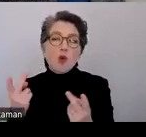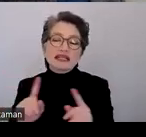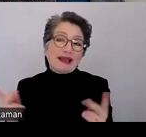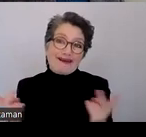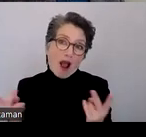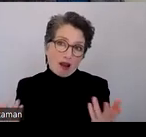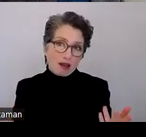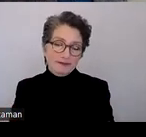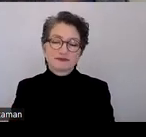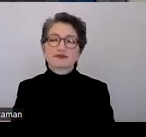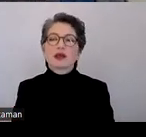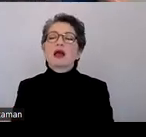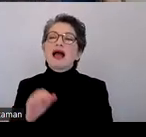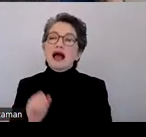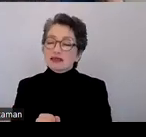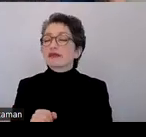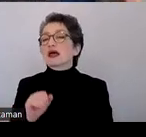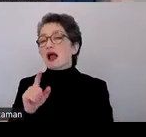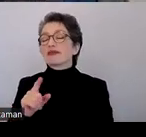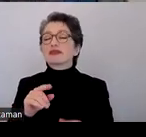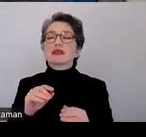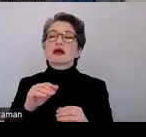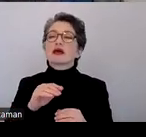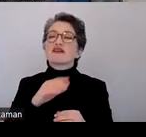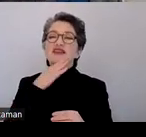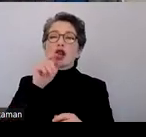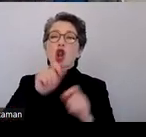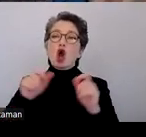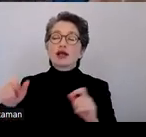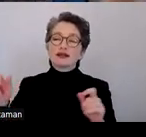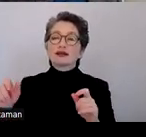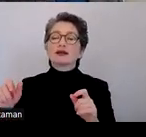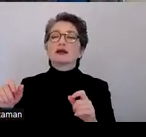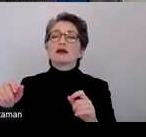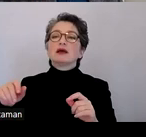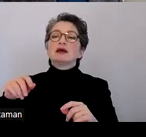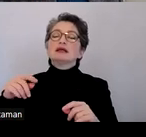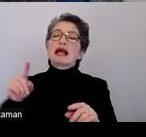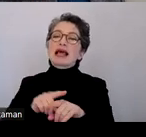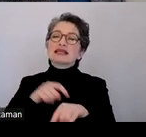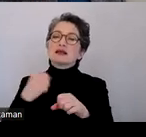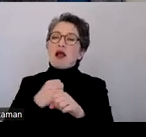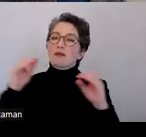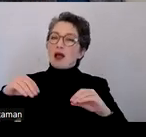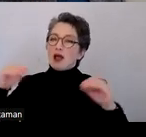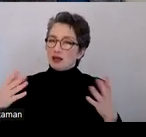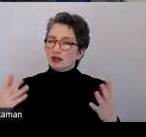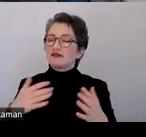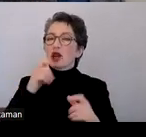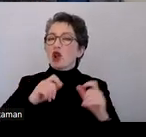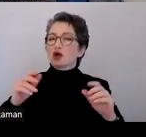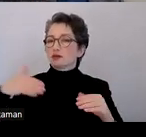mehrere Autoren daran arbeiten lassen, indem ich einfach auch verschiedene Webseiten aufteile und dann habe ich ein Content Management System wie zum Beispiel WordPress